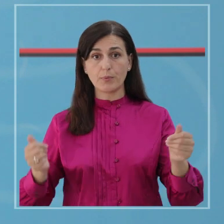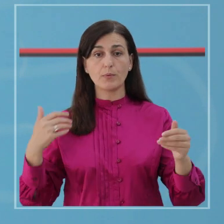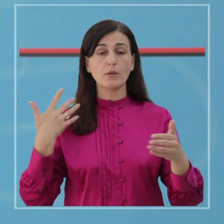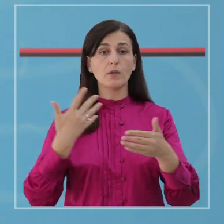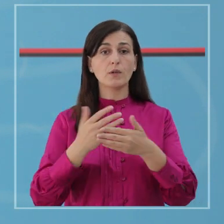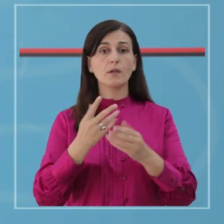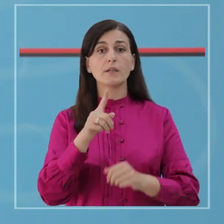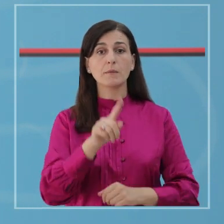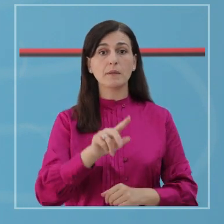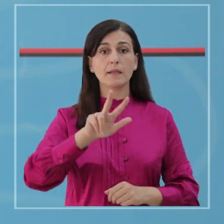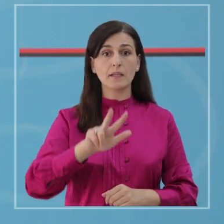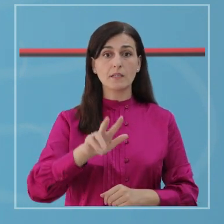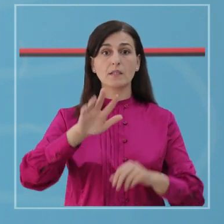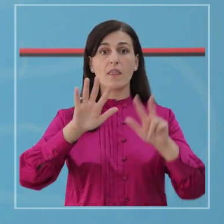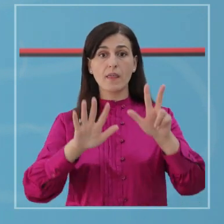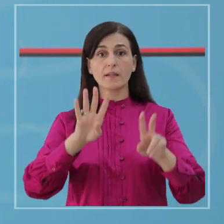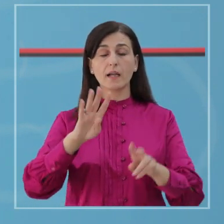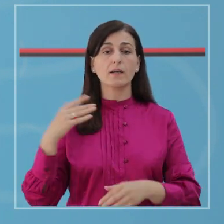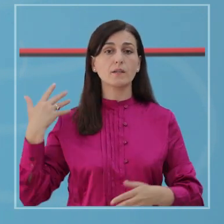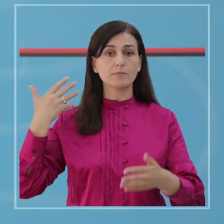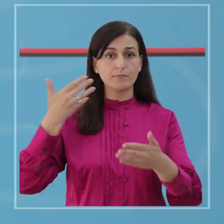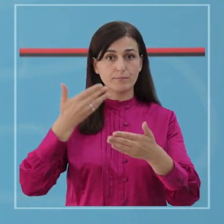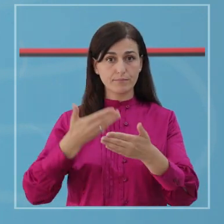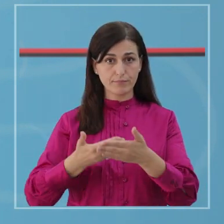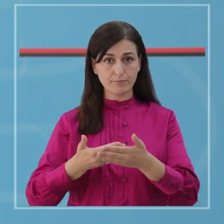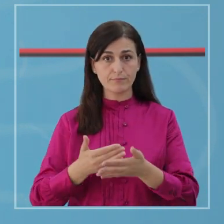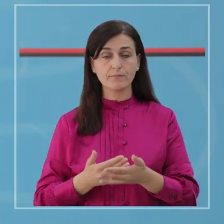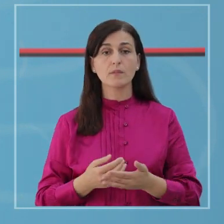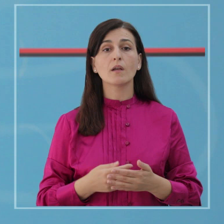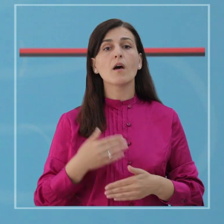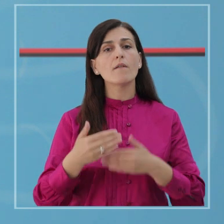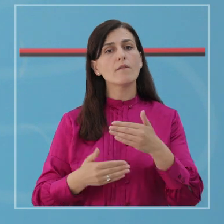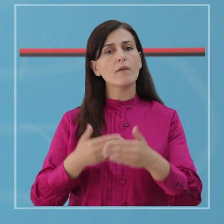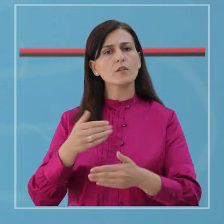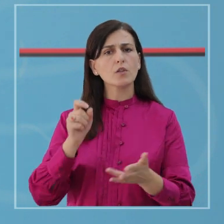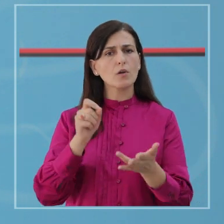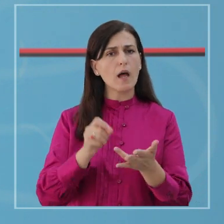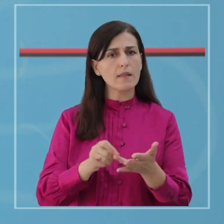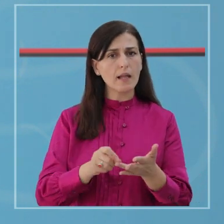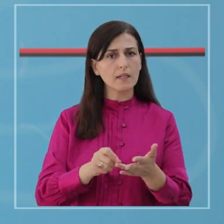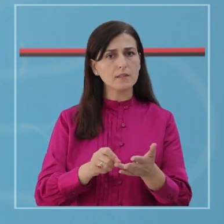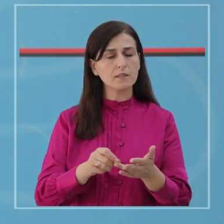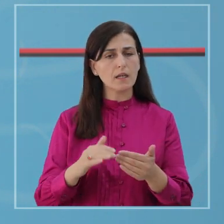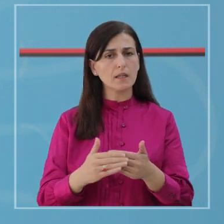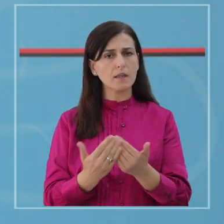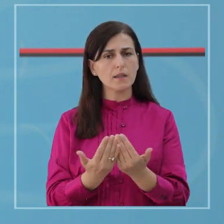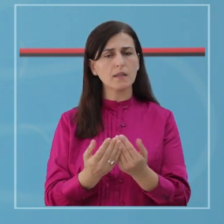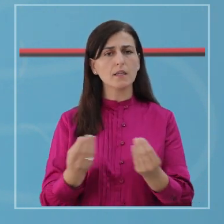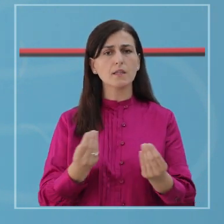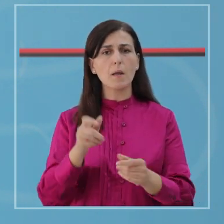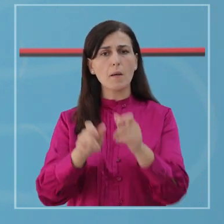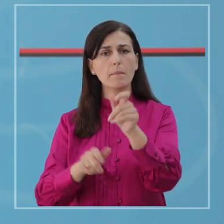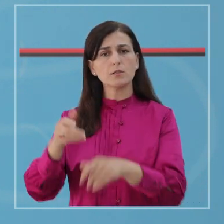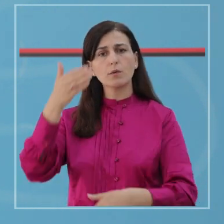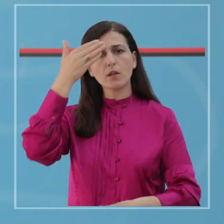1384 që nga fillimi epidemis. Ndërkohë kanë vijuar testimet në laboratorin e virologist në Institutin e Shëndetit Publik,